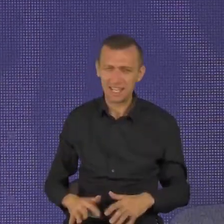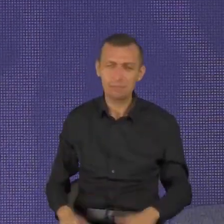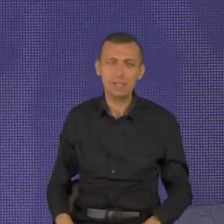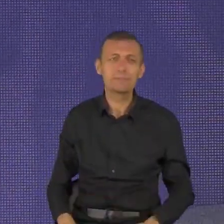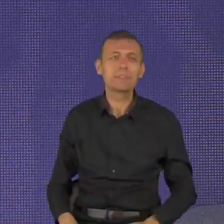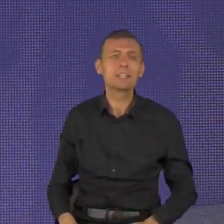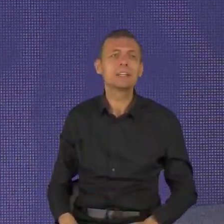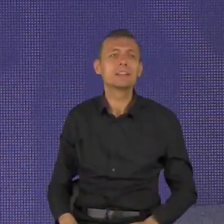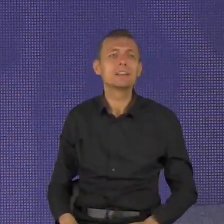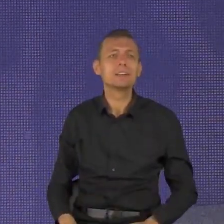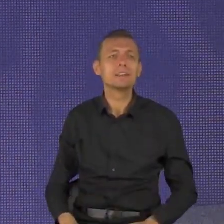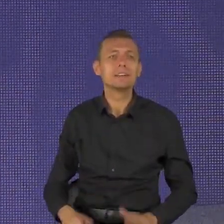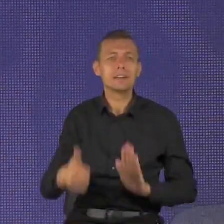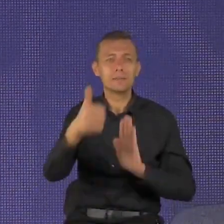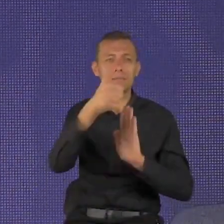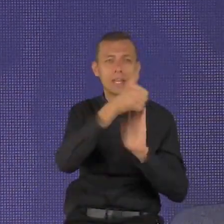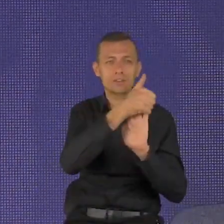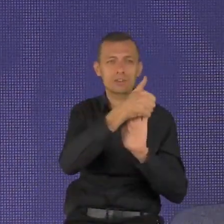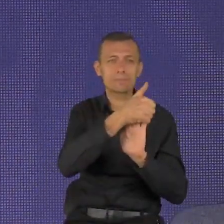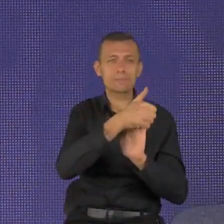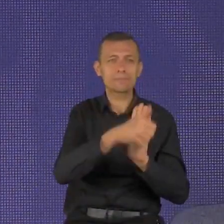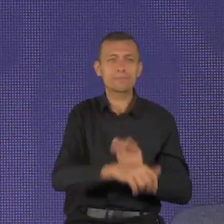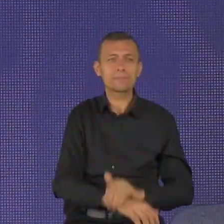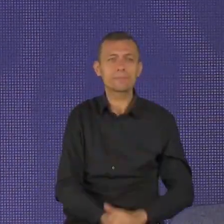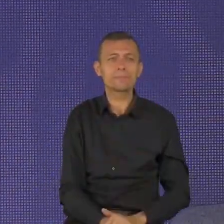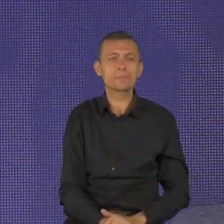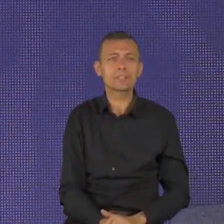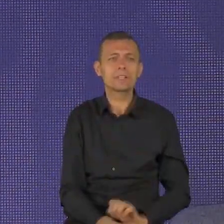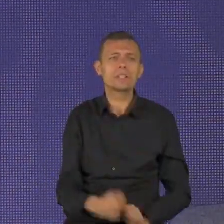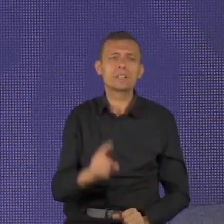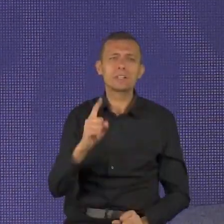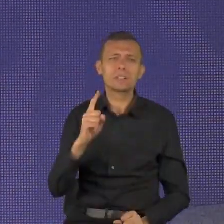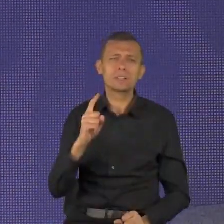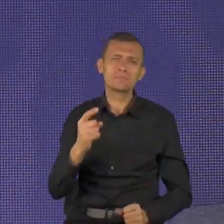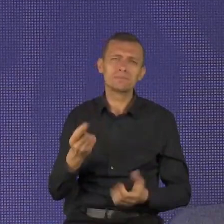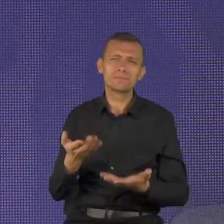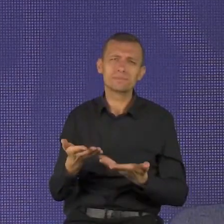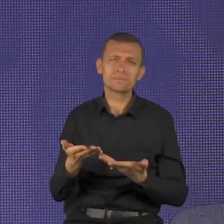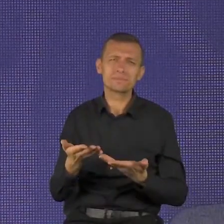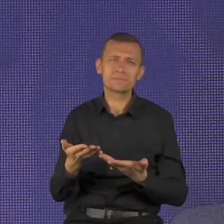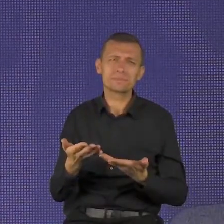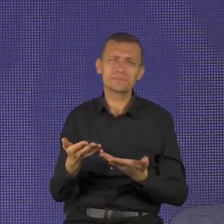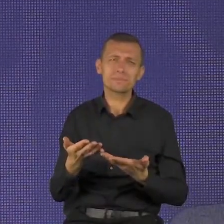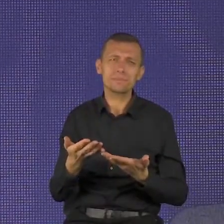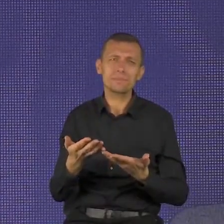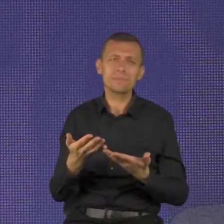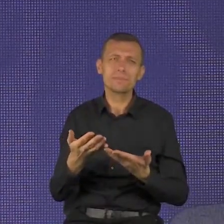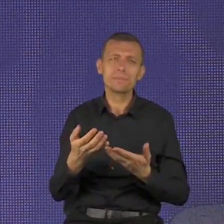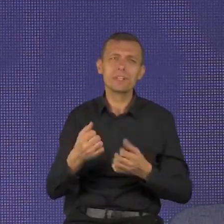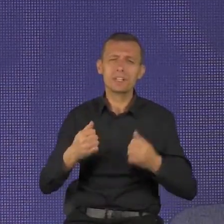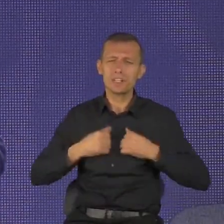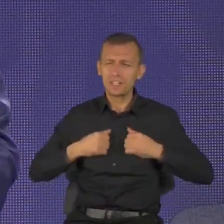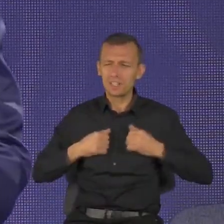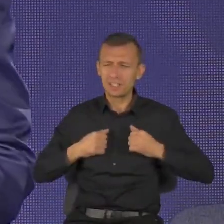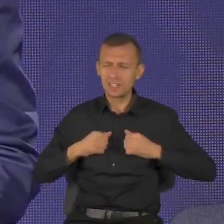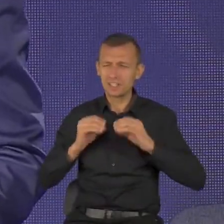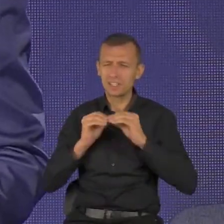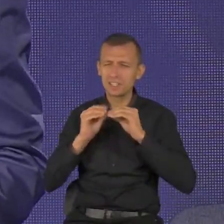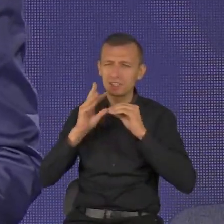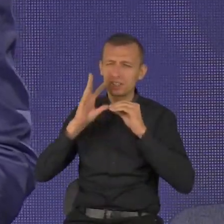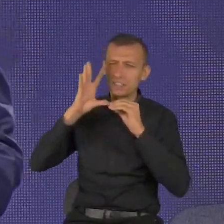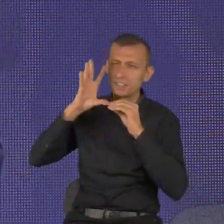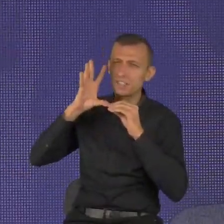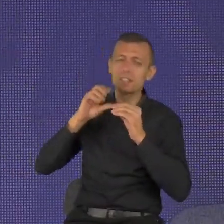pierwszy, bardzo banalny i prawdziwy, to jest zwiększenie stresu. Posłuchajcie, co mówi Biblia w Księdze